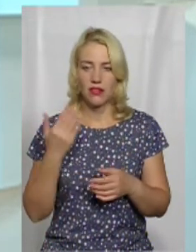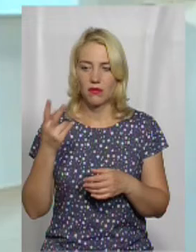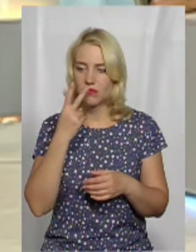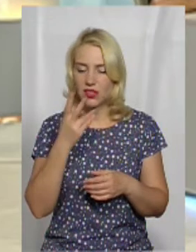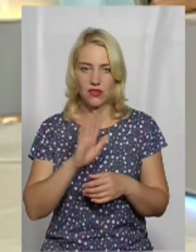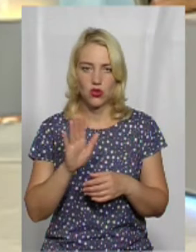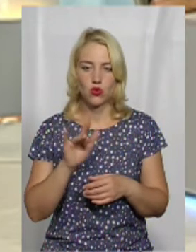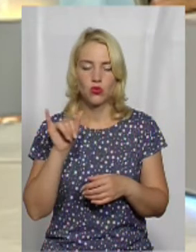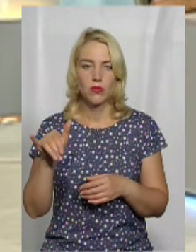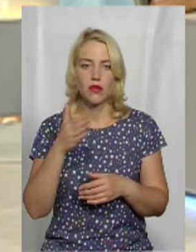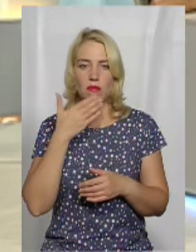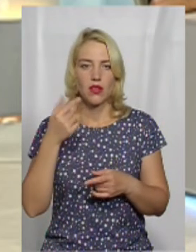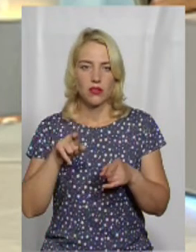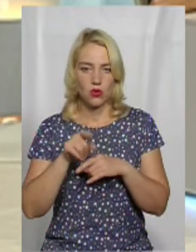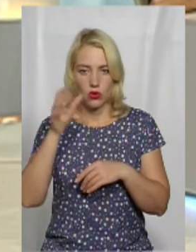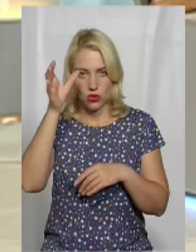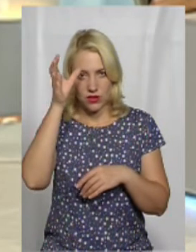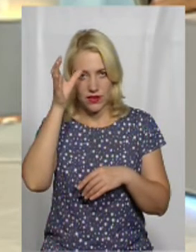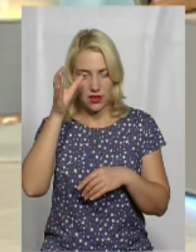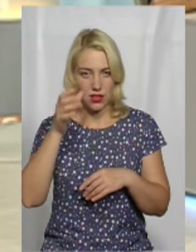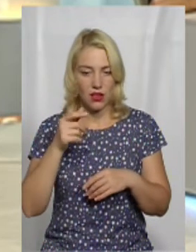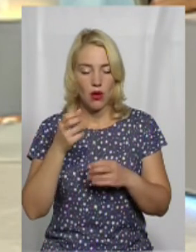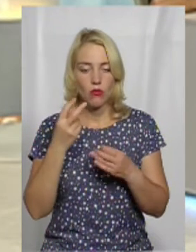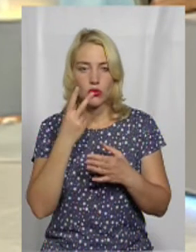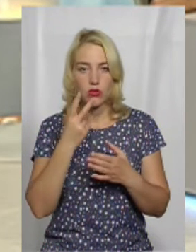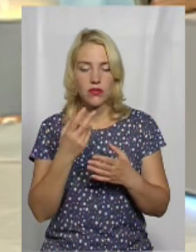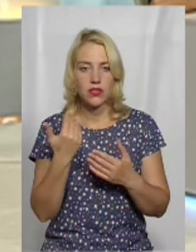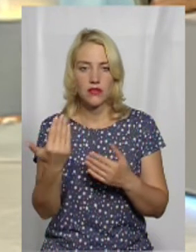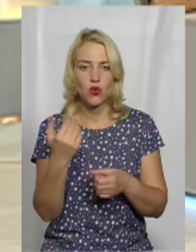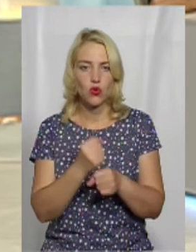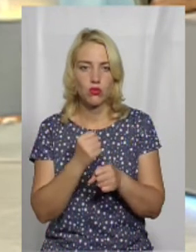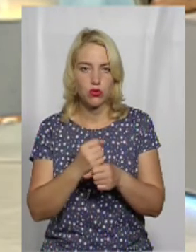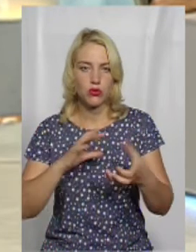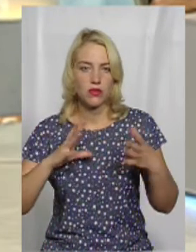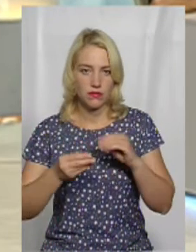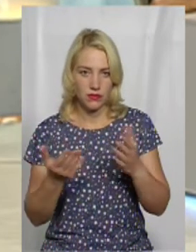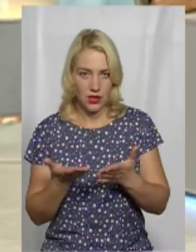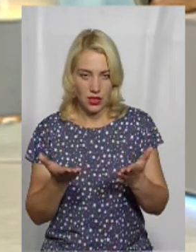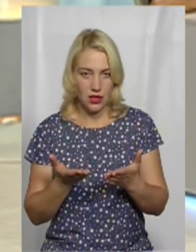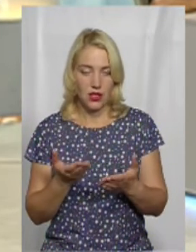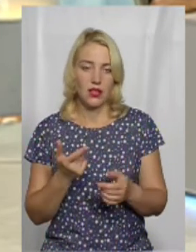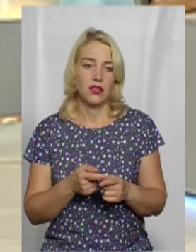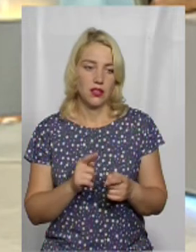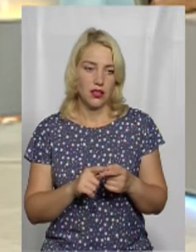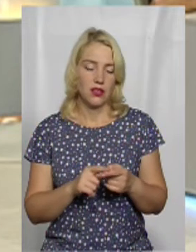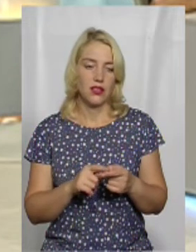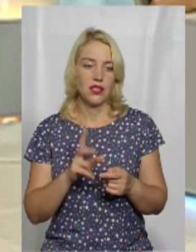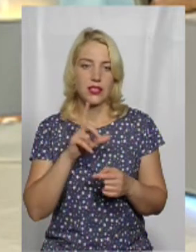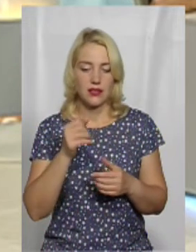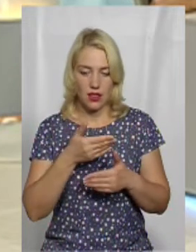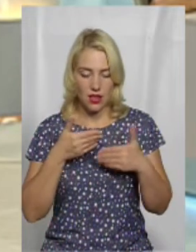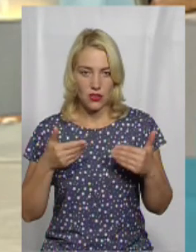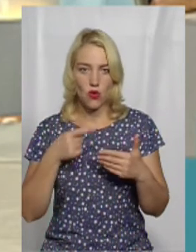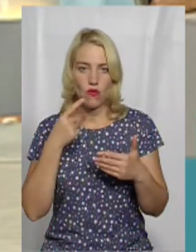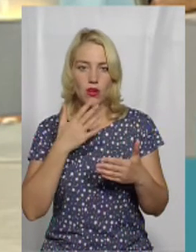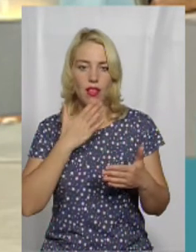Люди дивились на те, що ми робимо. Тобто за нас говорили наші проєкти. Наш фільм той же самий, у нас був шкільний бал, знов повторюсь про нього, за нас